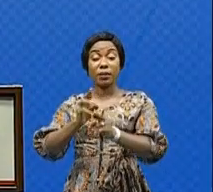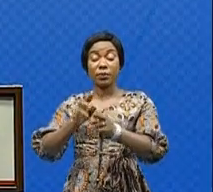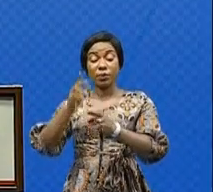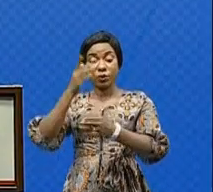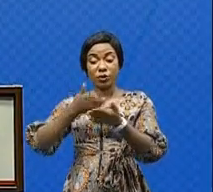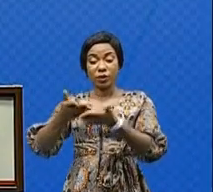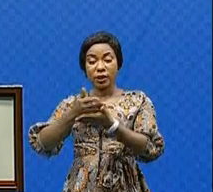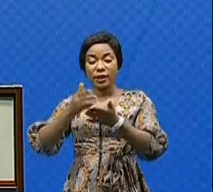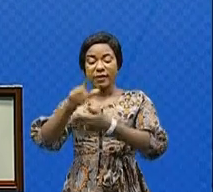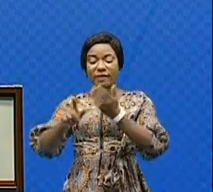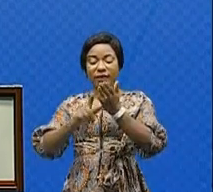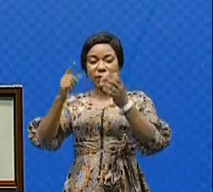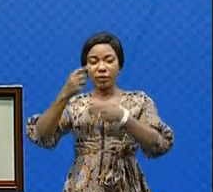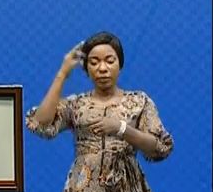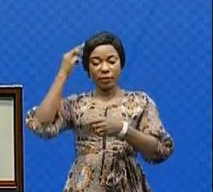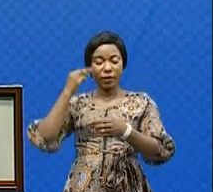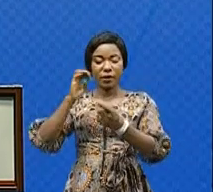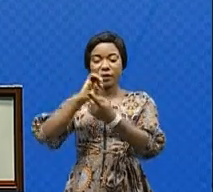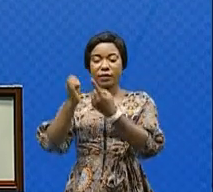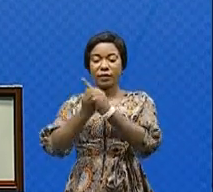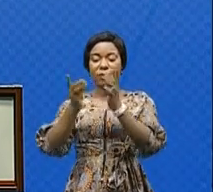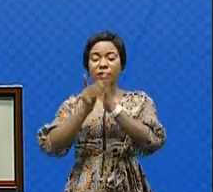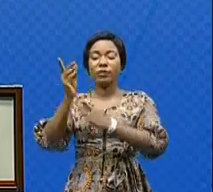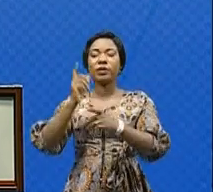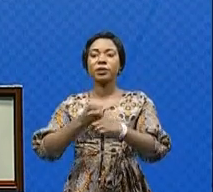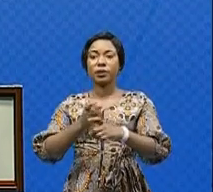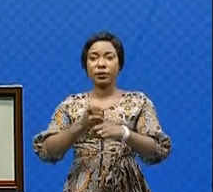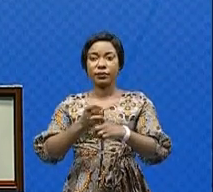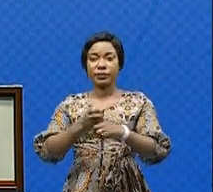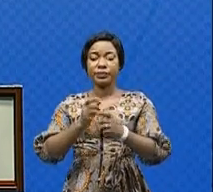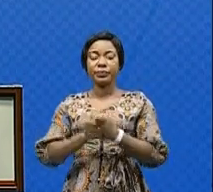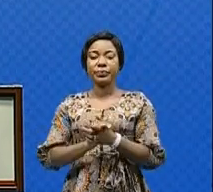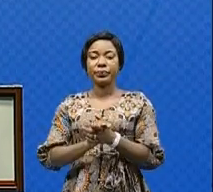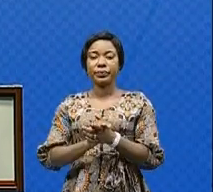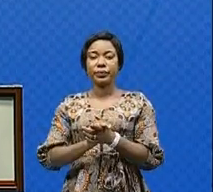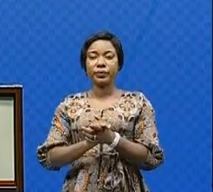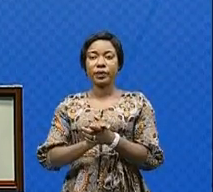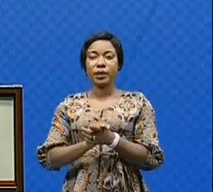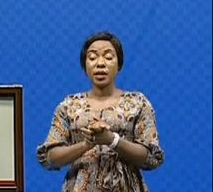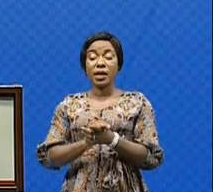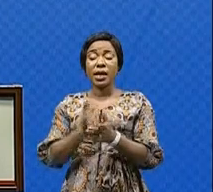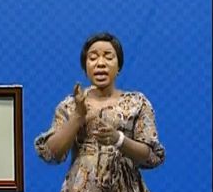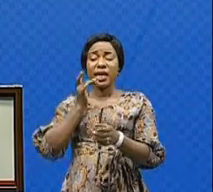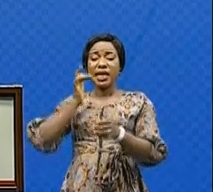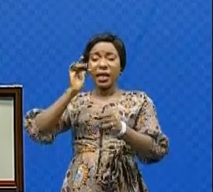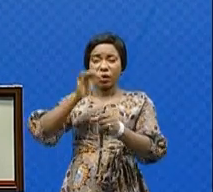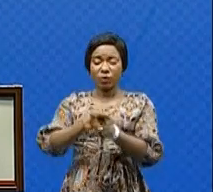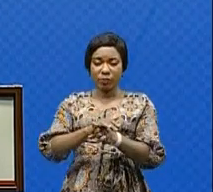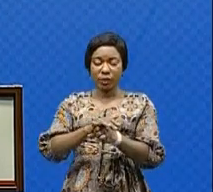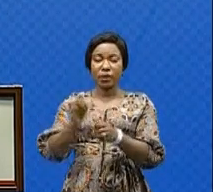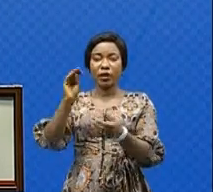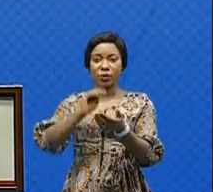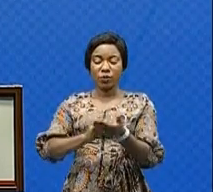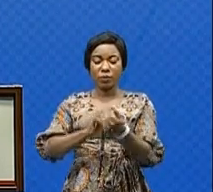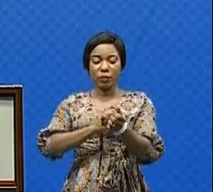direction de la vice-première ministre, ministre de l'Environnement et le Développement Durable. En complément à la communication faite